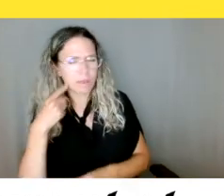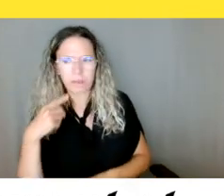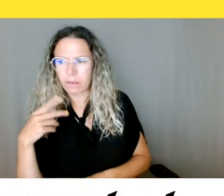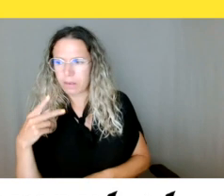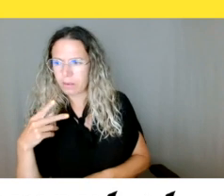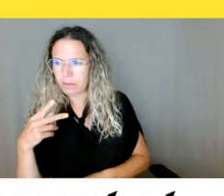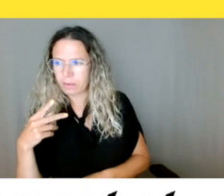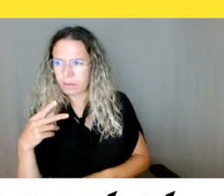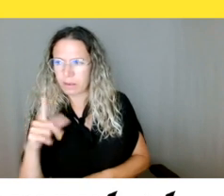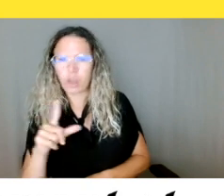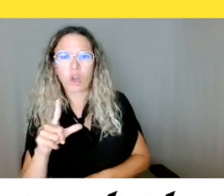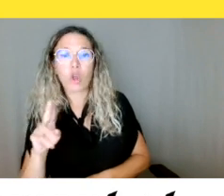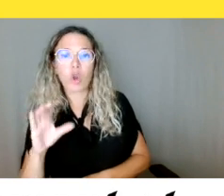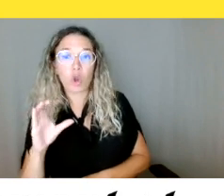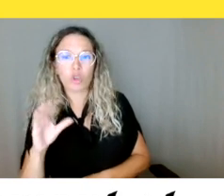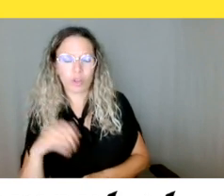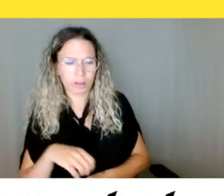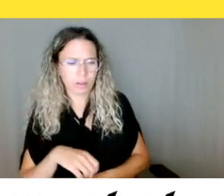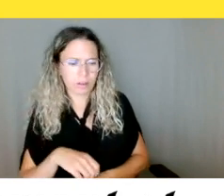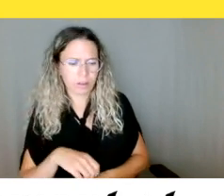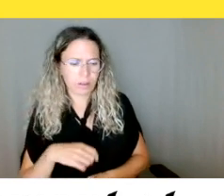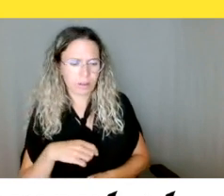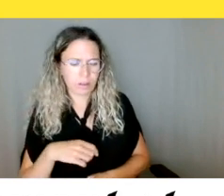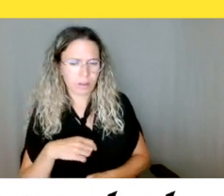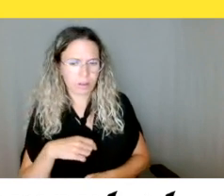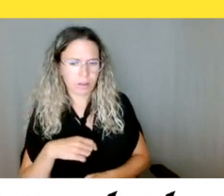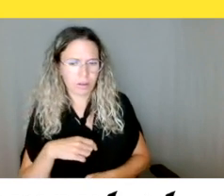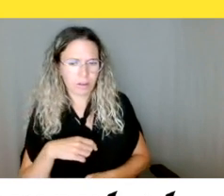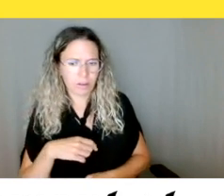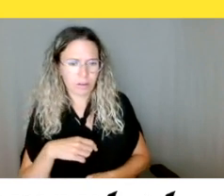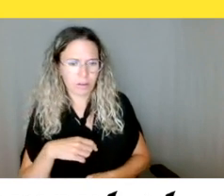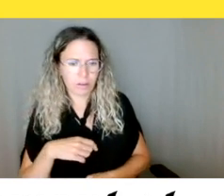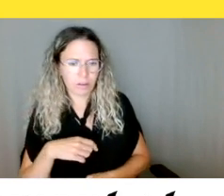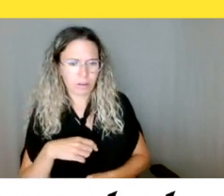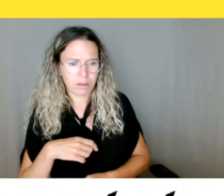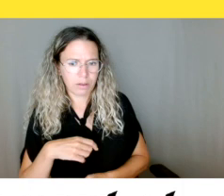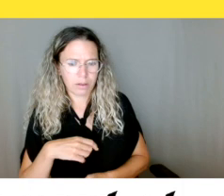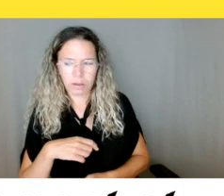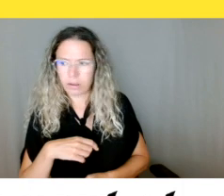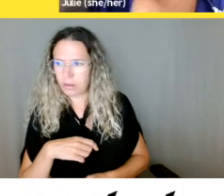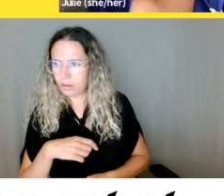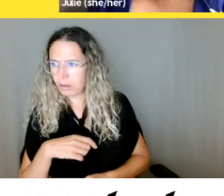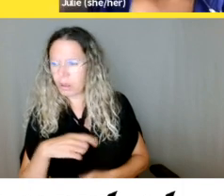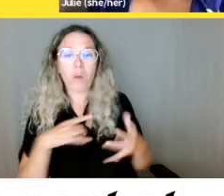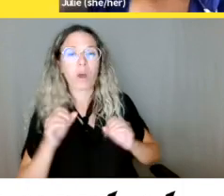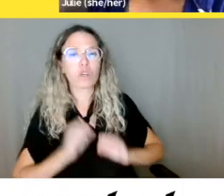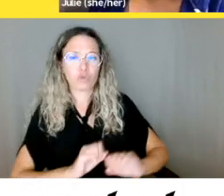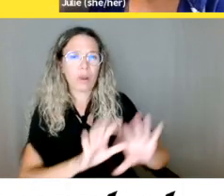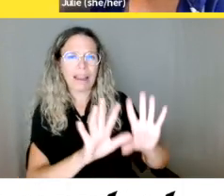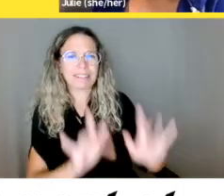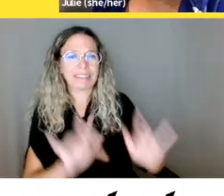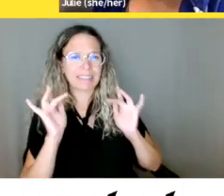Ah, OK. J'ai un rendez-vous. J'ai quelqu'un qui vient à la maison. Ah, OK. OK.